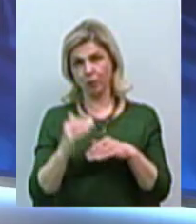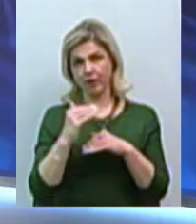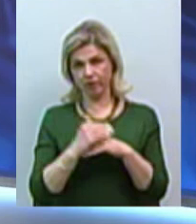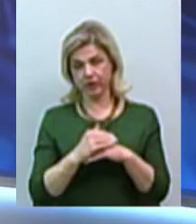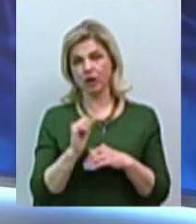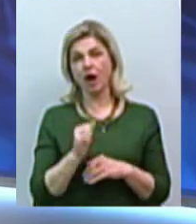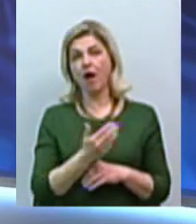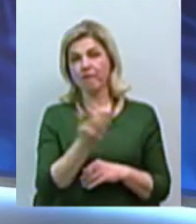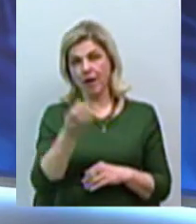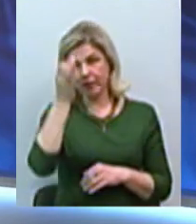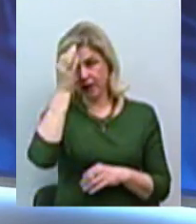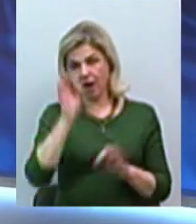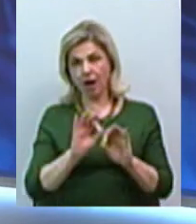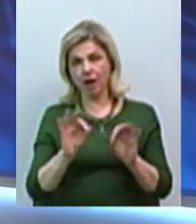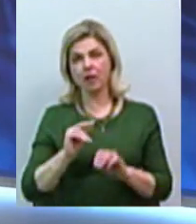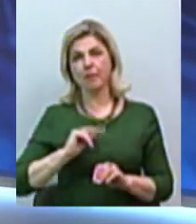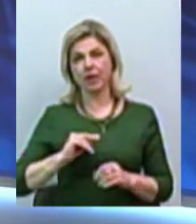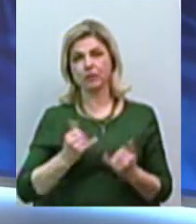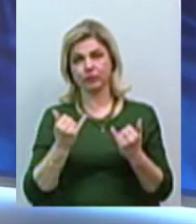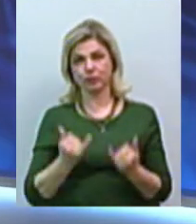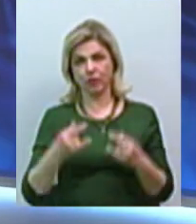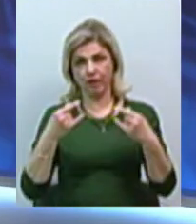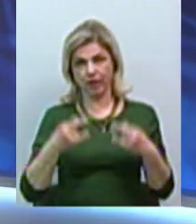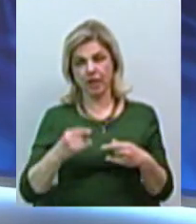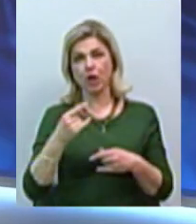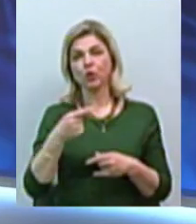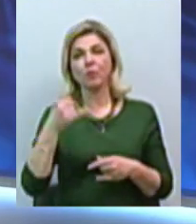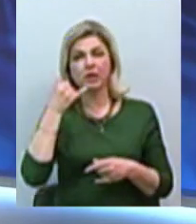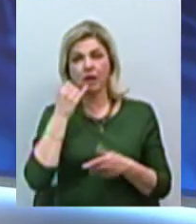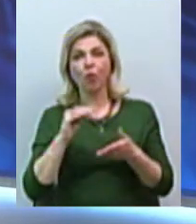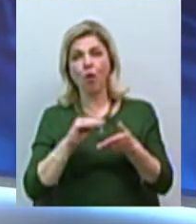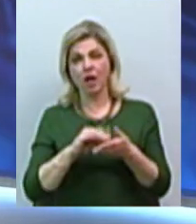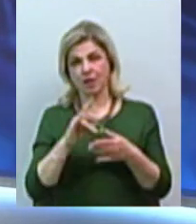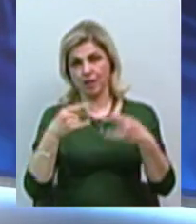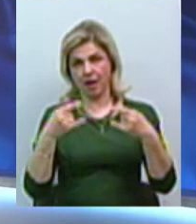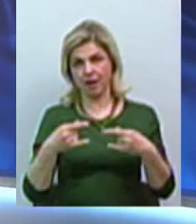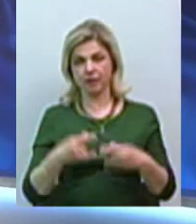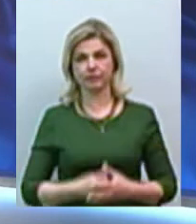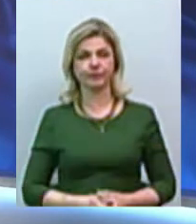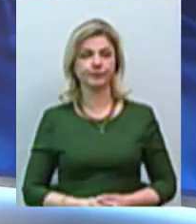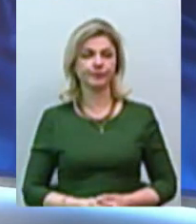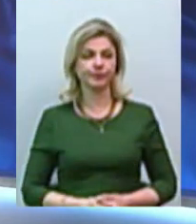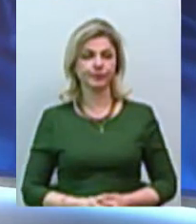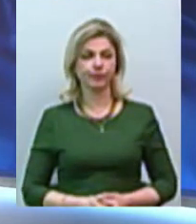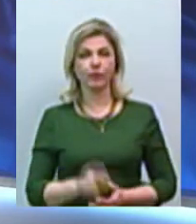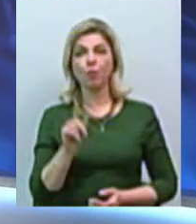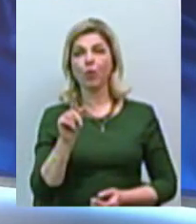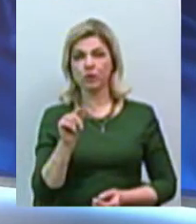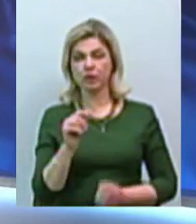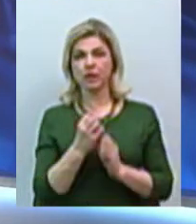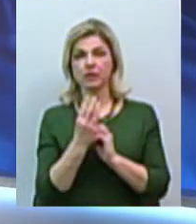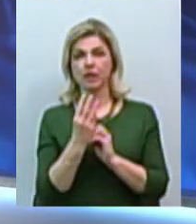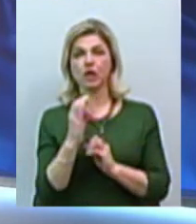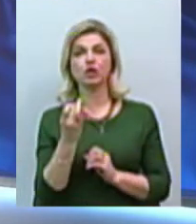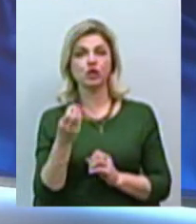глядачам я нагадую, що ми працюємо в прямому ефірі. Телефон студії 76 92 33. В понеділок, 13